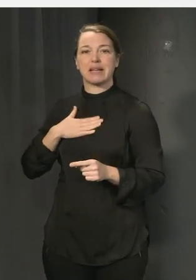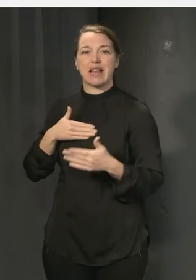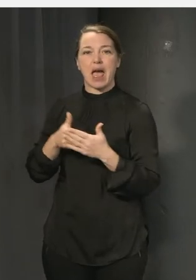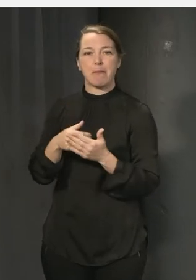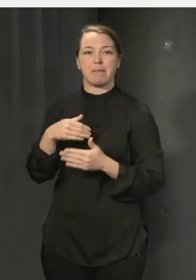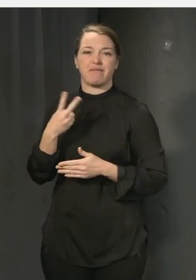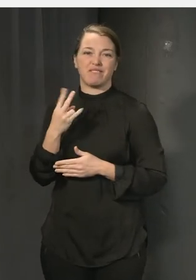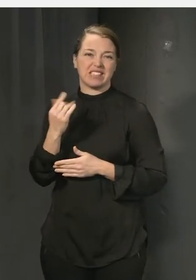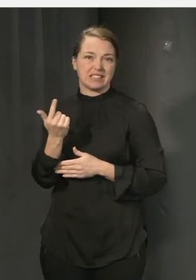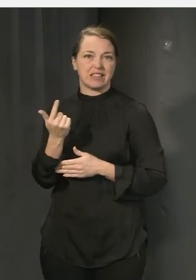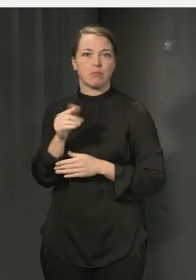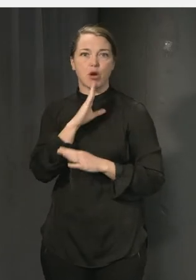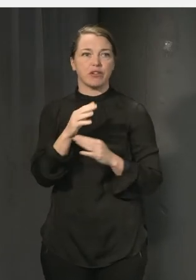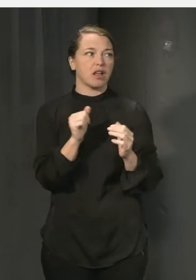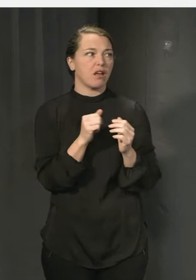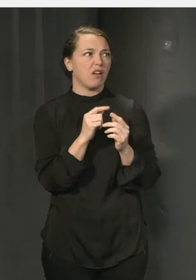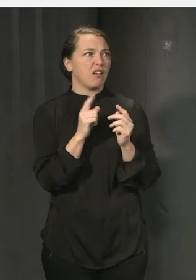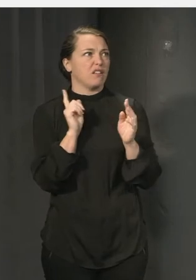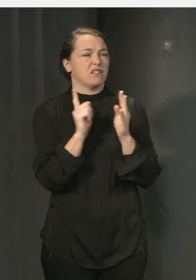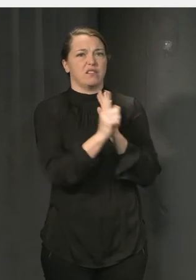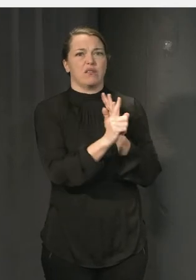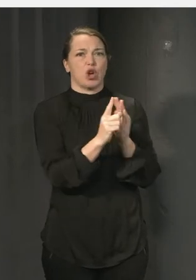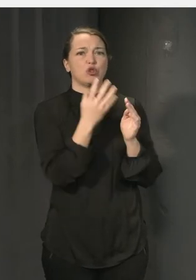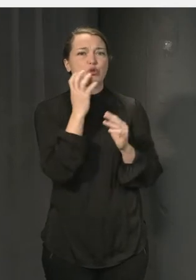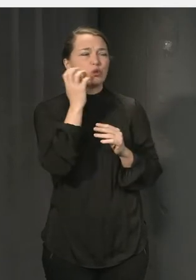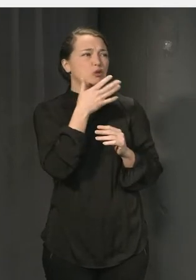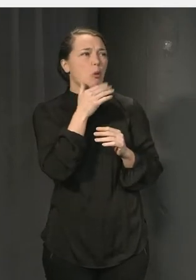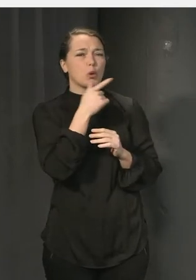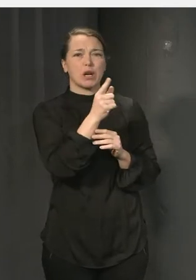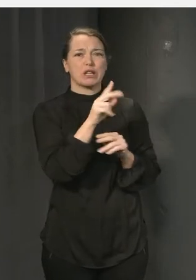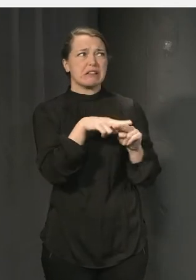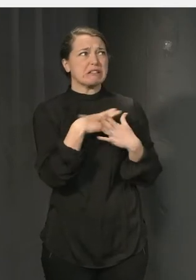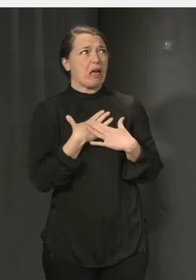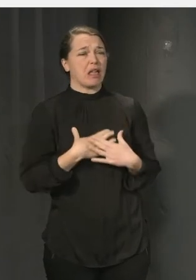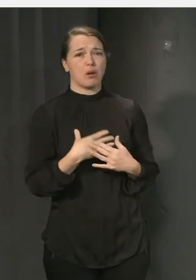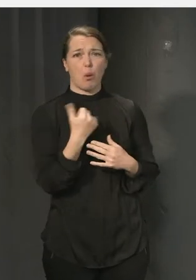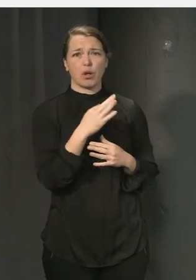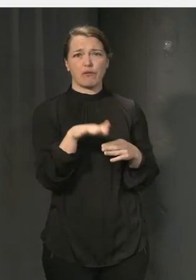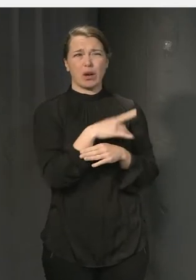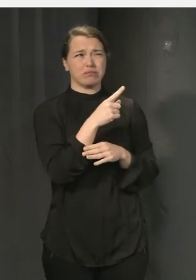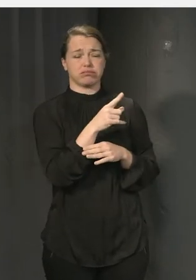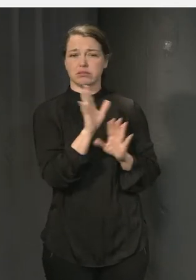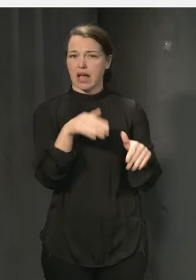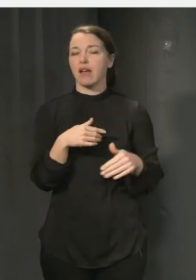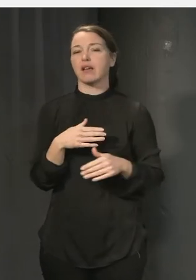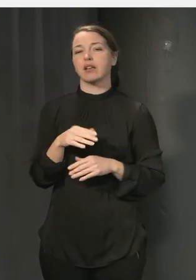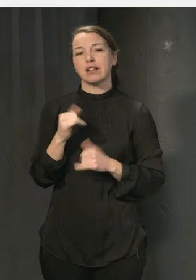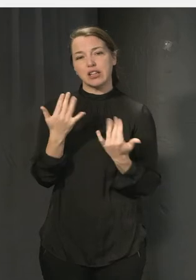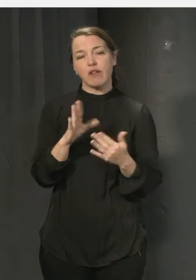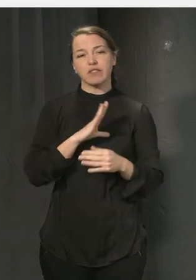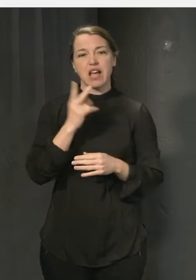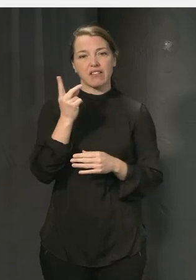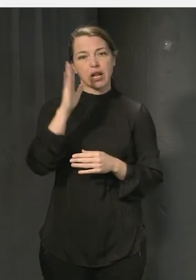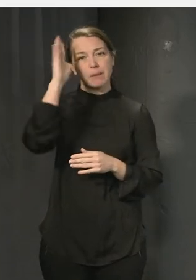trängas bland alla de där tonåringarna kanske som kan upplevas som hotfulla. Så det är klart att det finns en helt annan medvetenhet idag